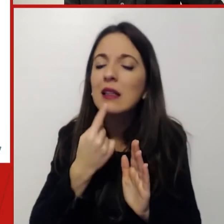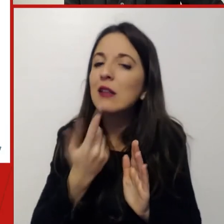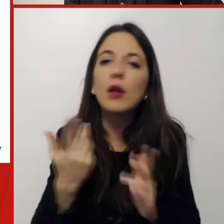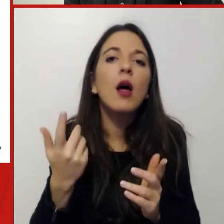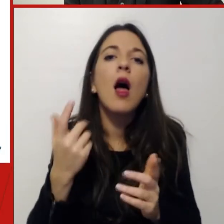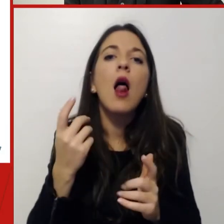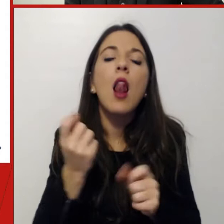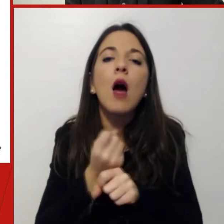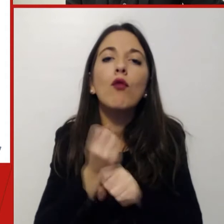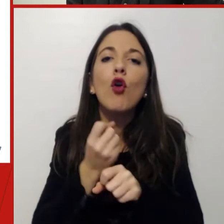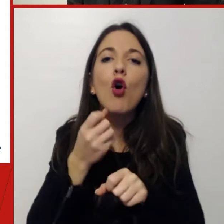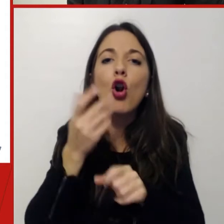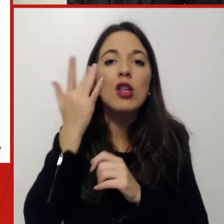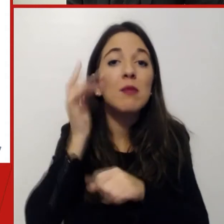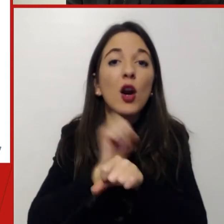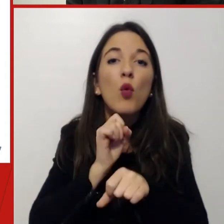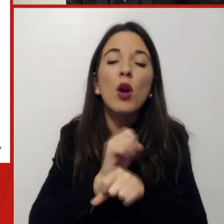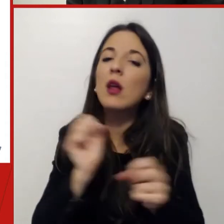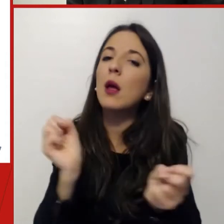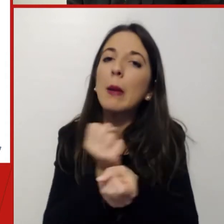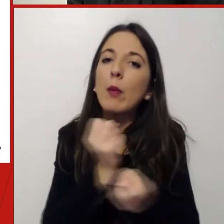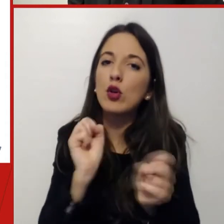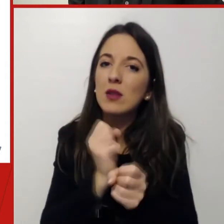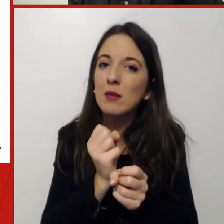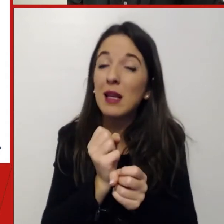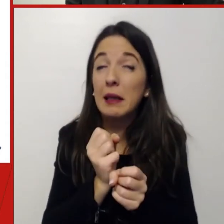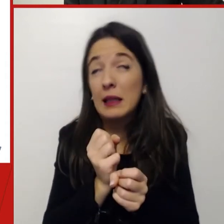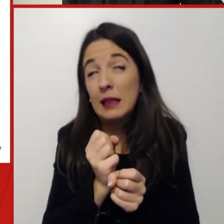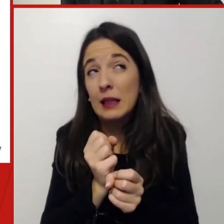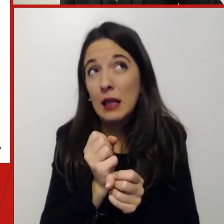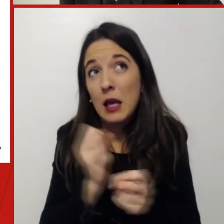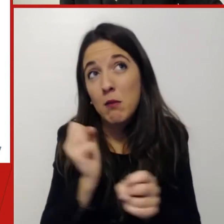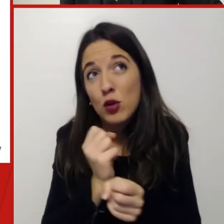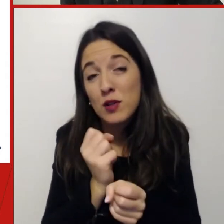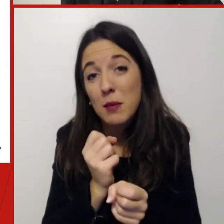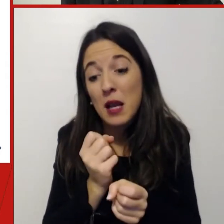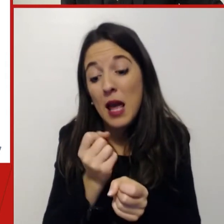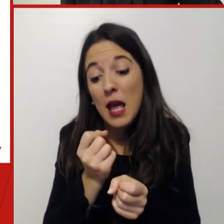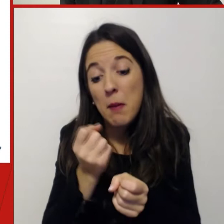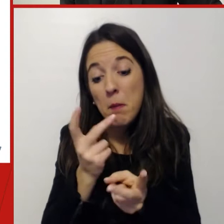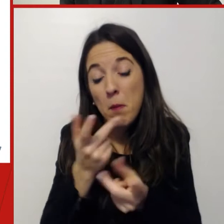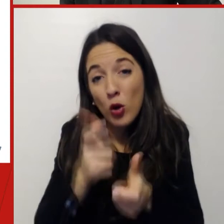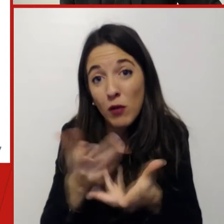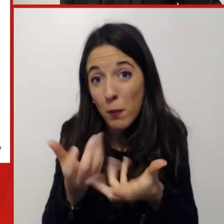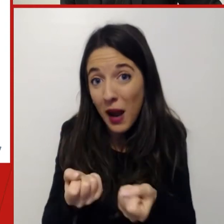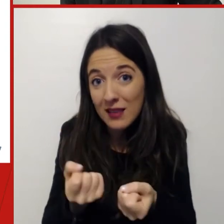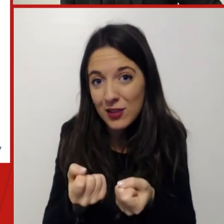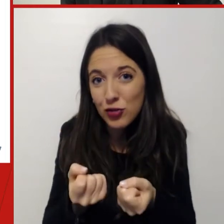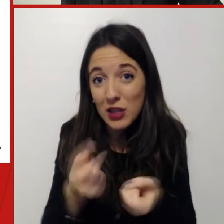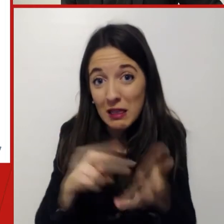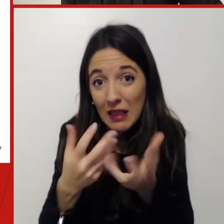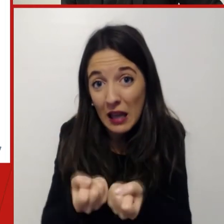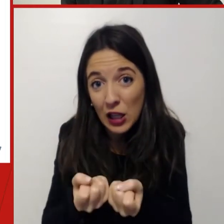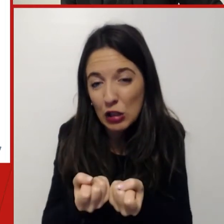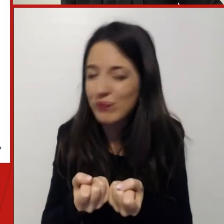per vincoli che sono spesso più culturali e manageriali che non tecnici. E